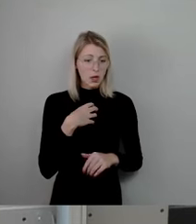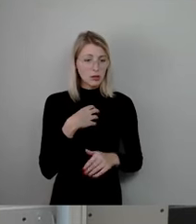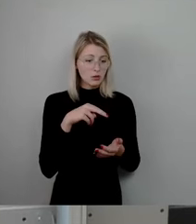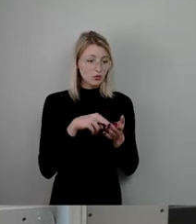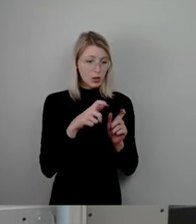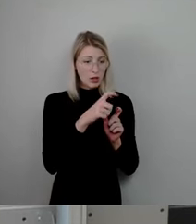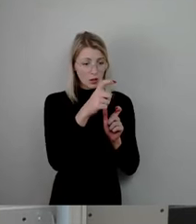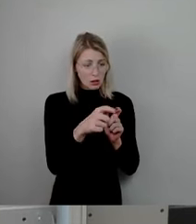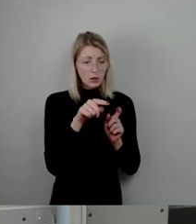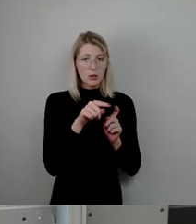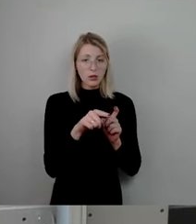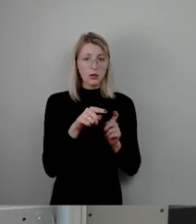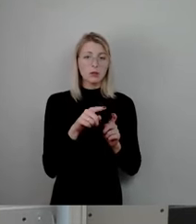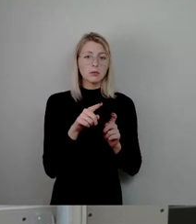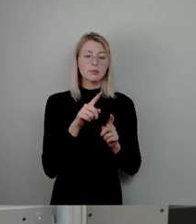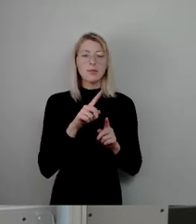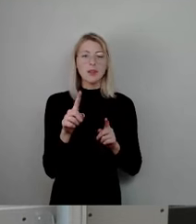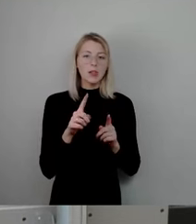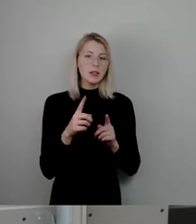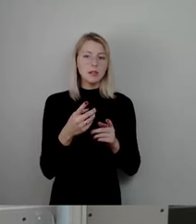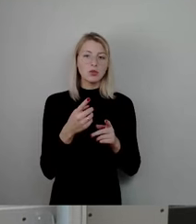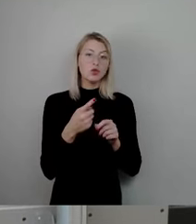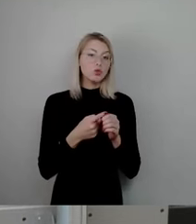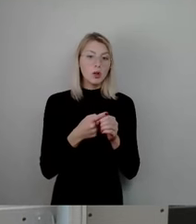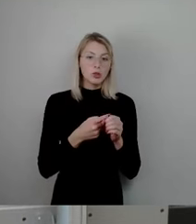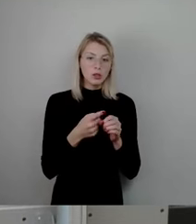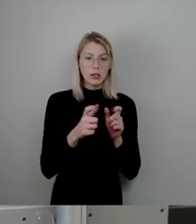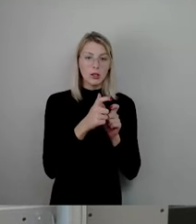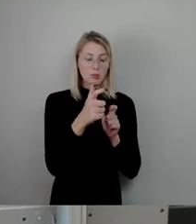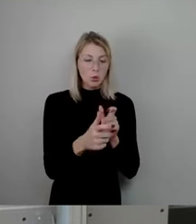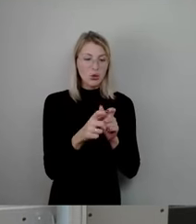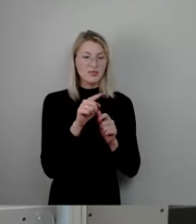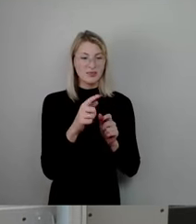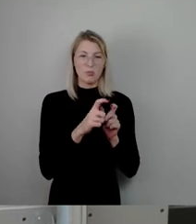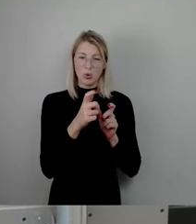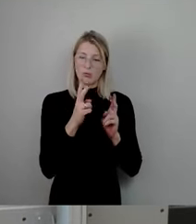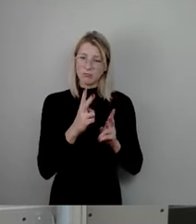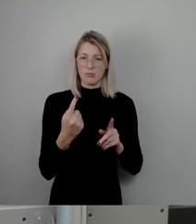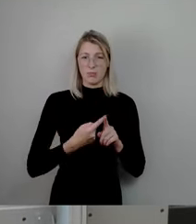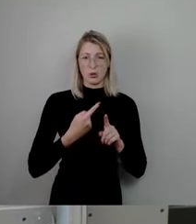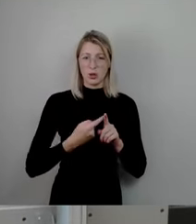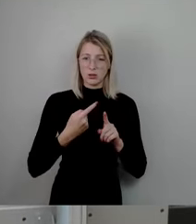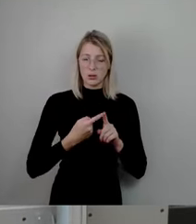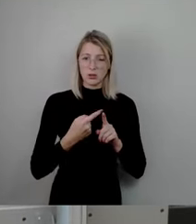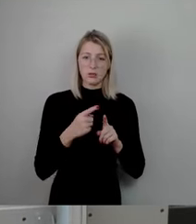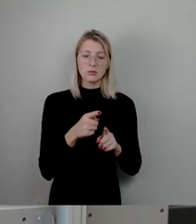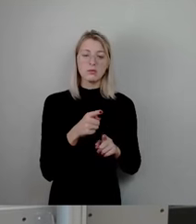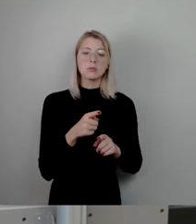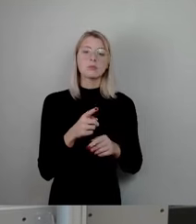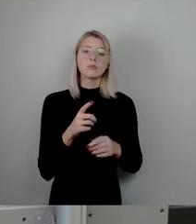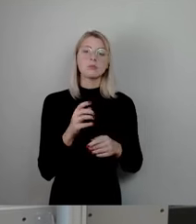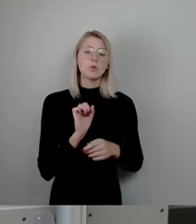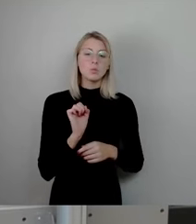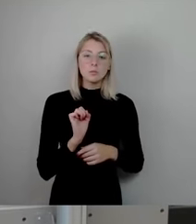eine nicht durchschnittliche Brücke handelt, sondern um eine ganz besondere. Und diese Besonderheit, die ergibt sich daraus,